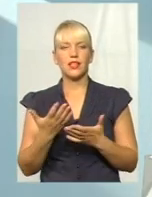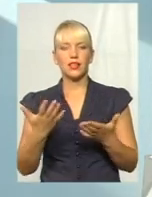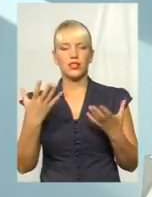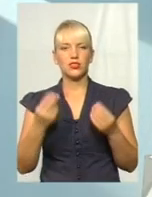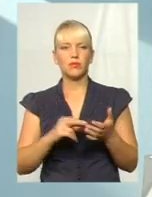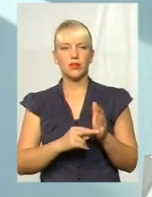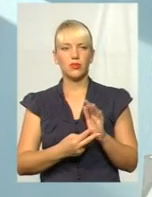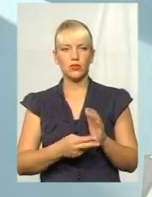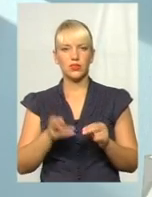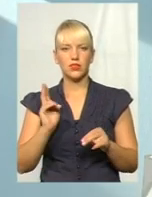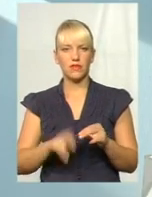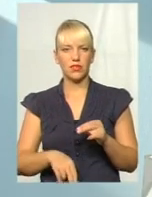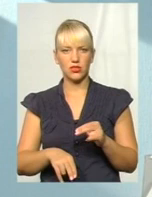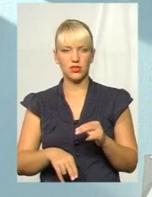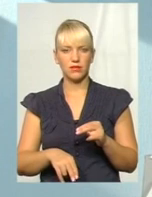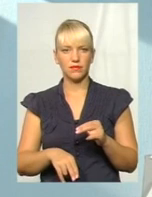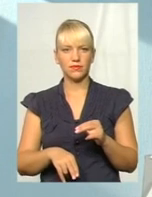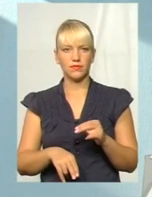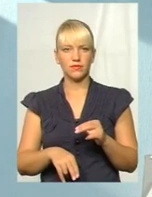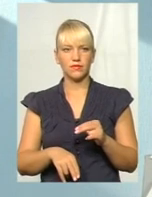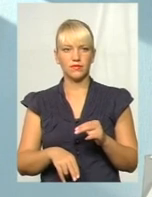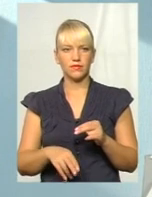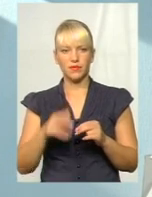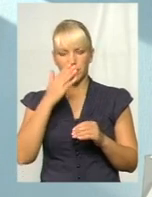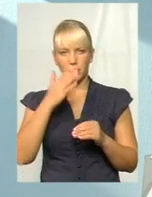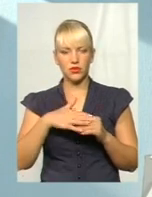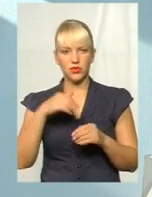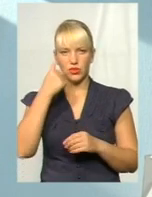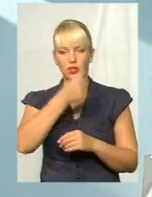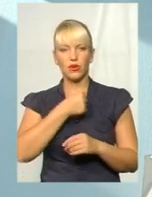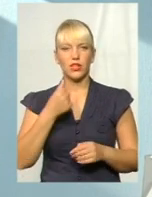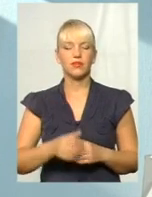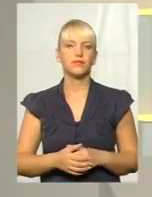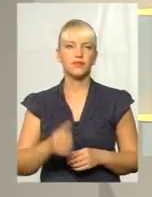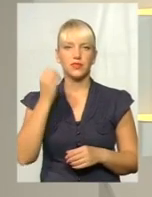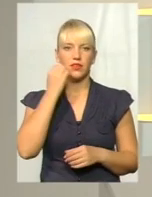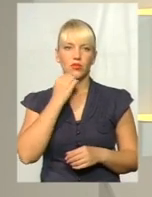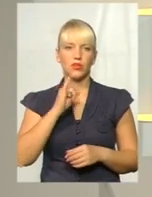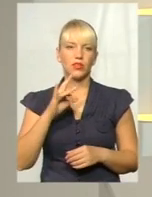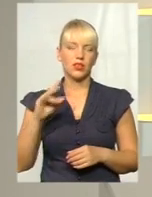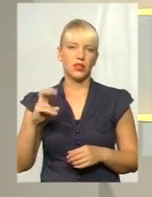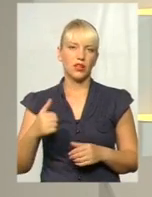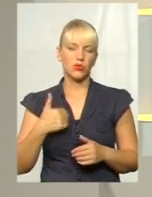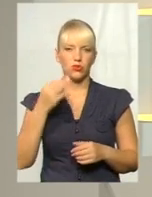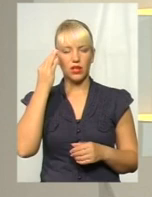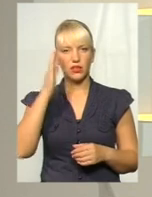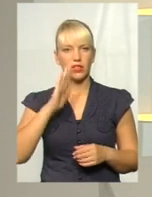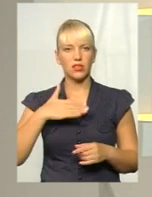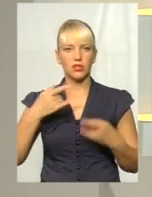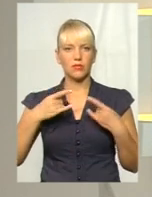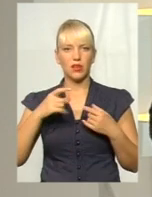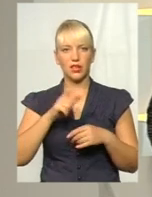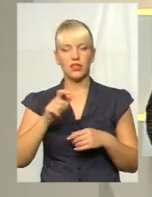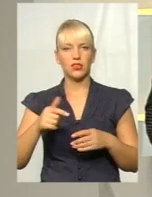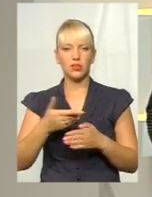завершити в найближчі роки. Дякую, пані Ірина. Хочу нагадати нашим телеглядачам. Ми